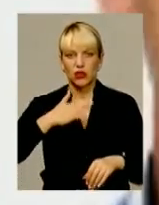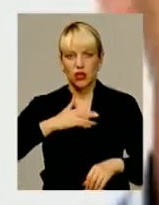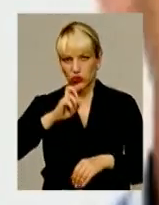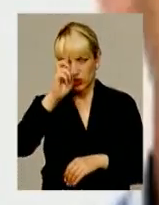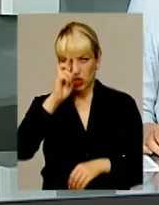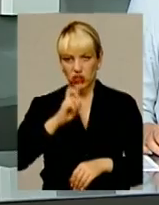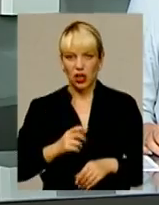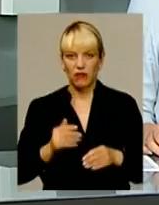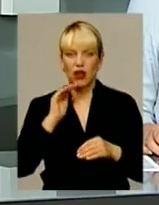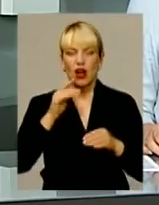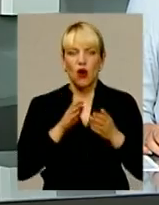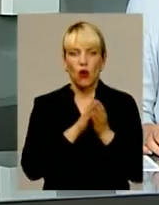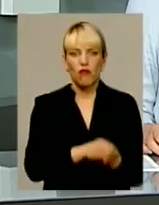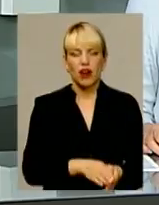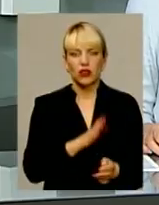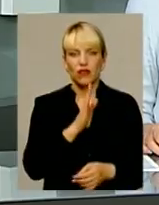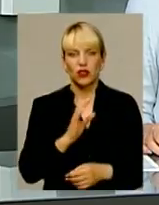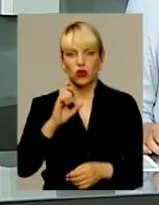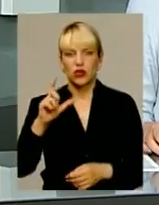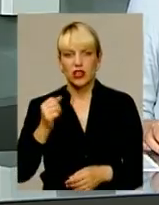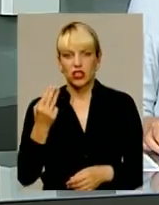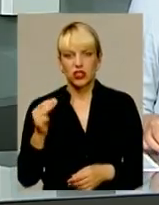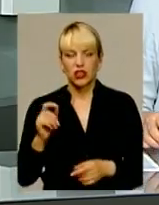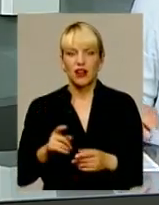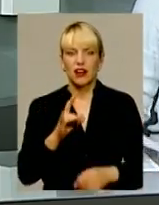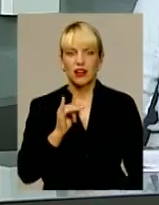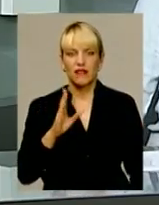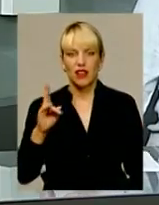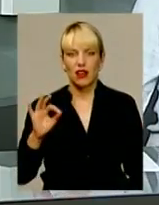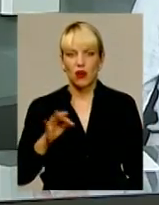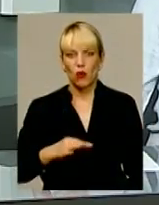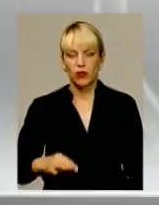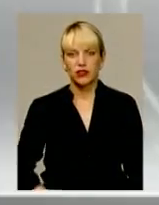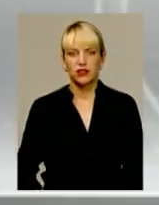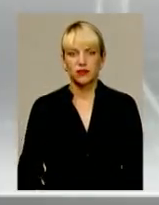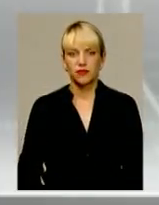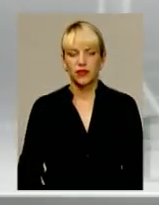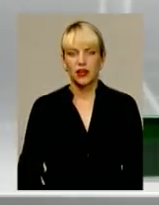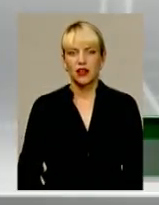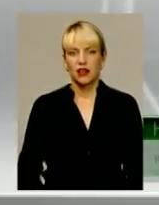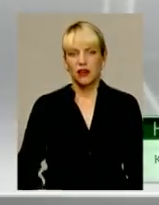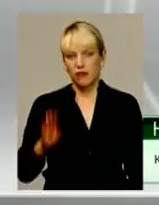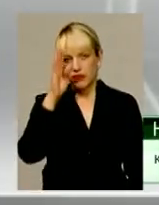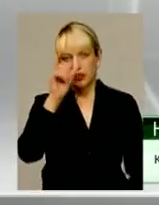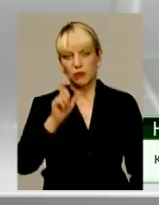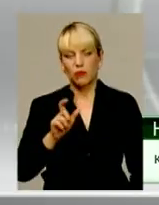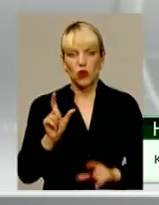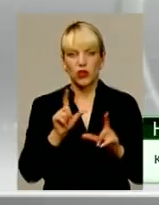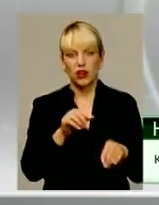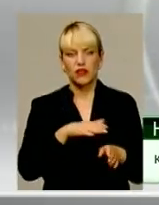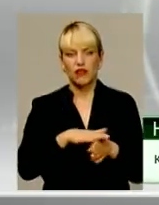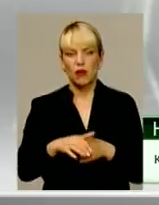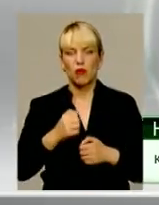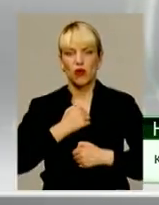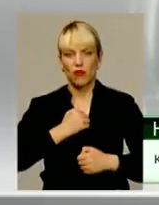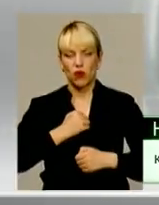держави. Ховатимуть Віктора Зашчика у Рівненській області. Поїхав на виконання бойового